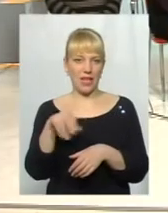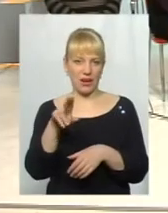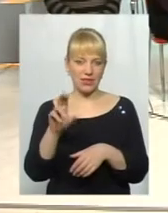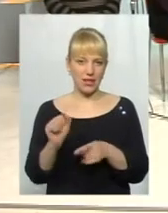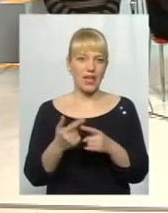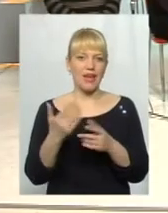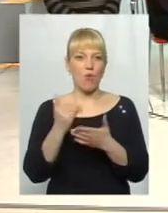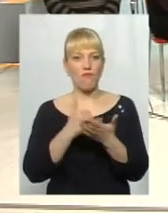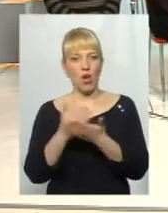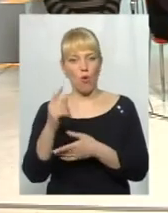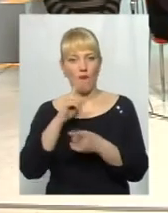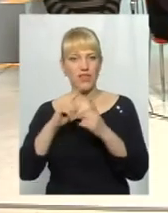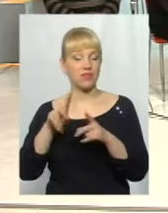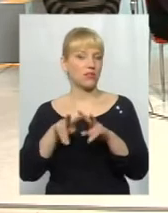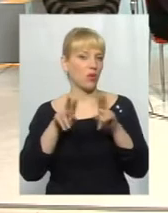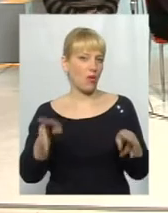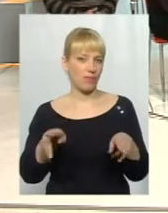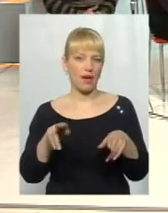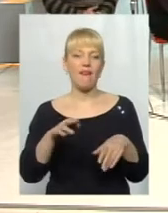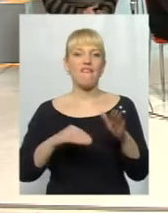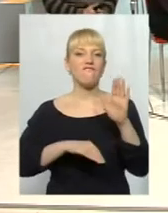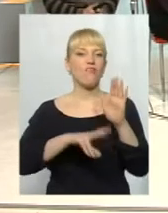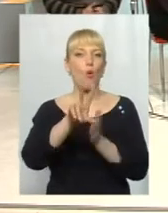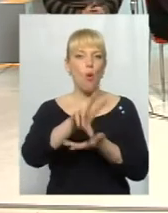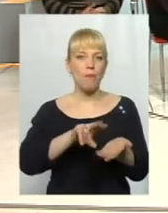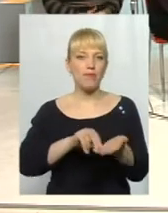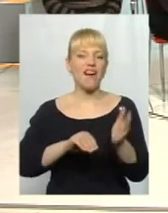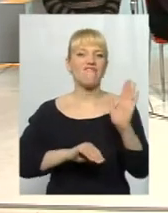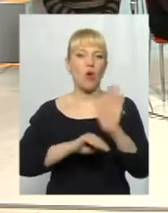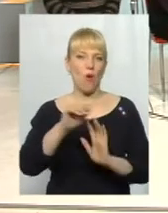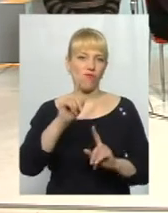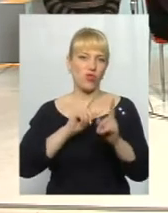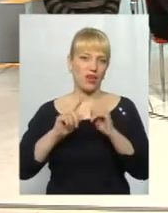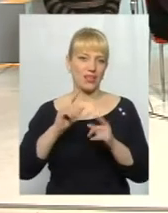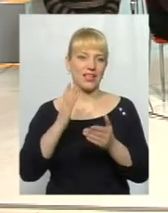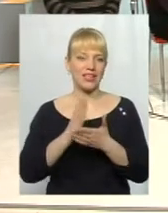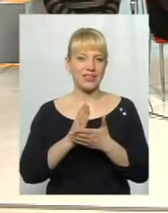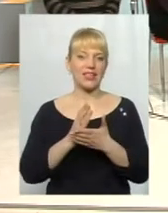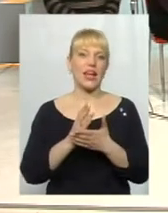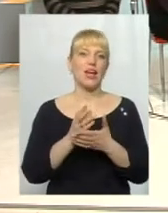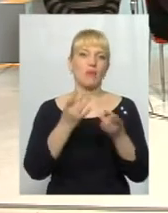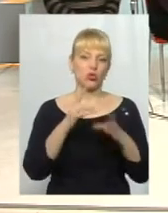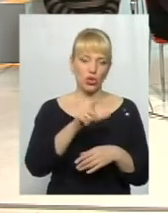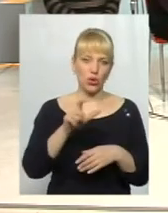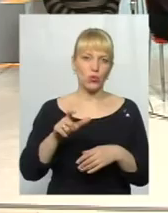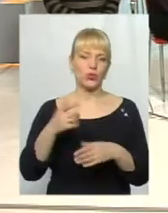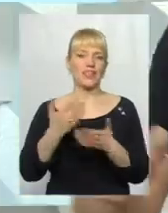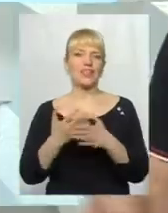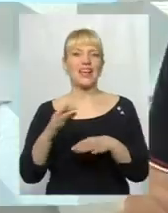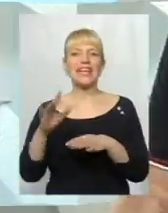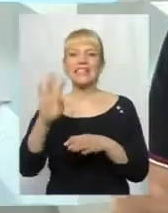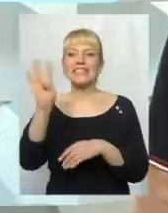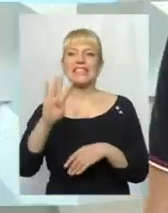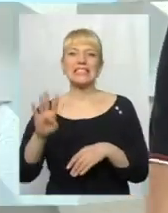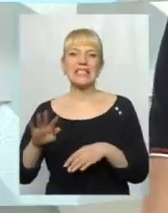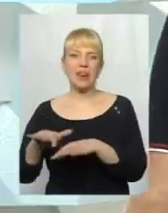як в Верховній Раді. Це копія Верховної Ради. Є ці альтруїсти, є банда і є сіра маса, з якої банда черпає